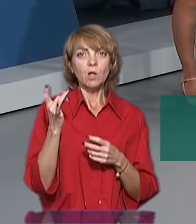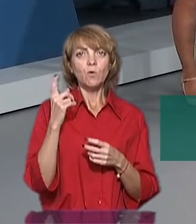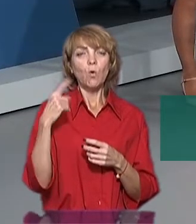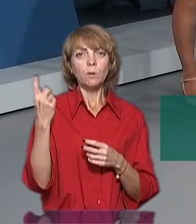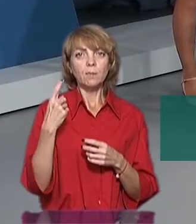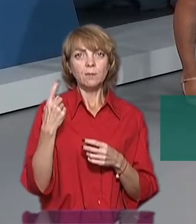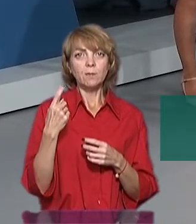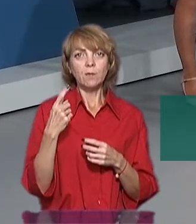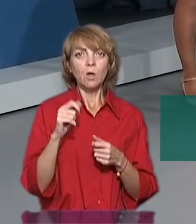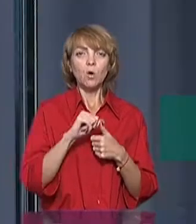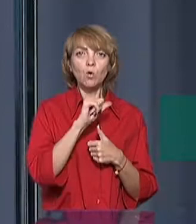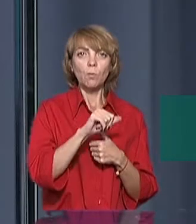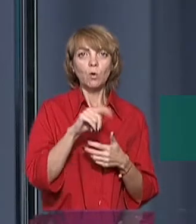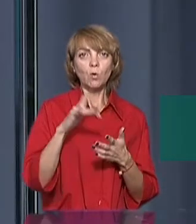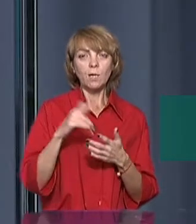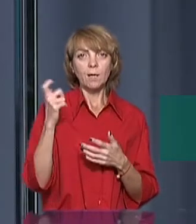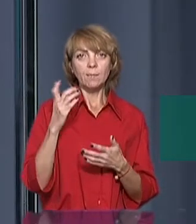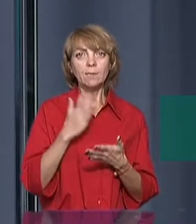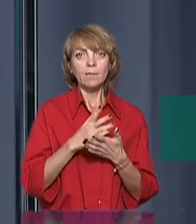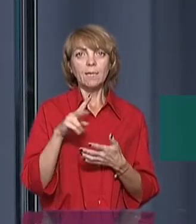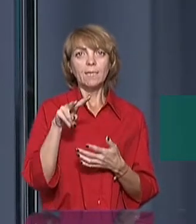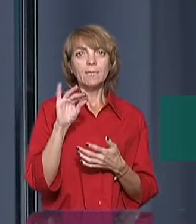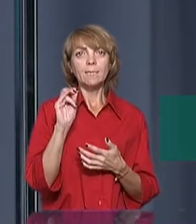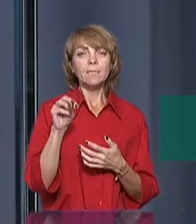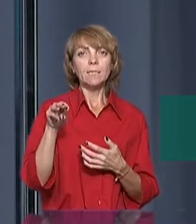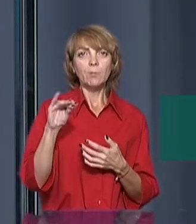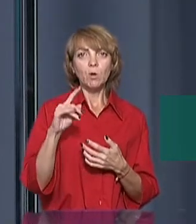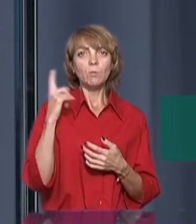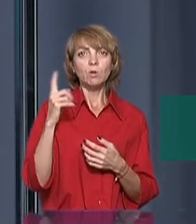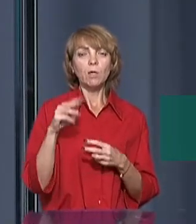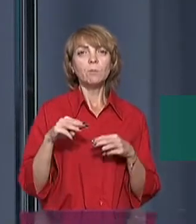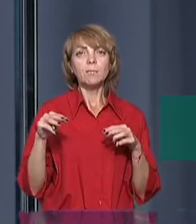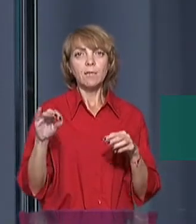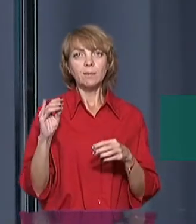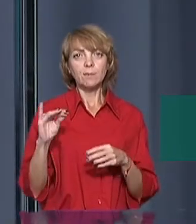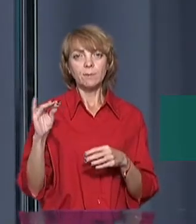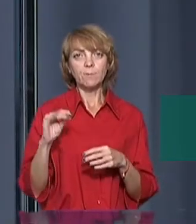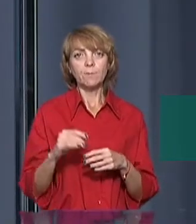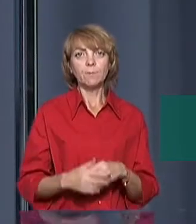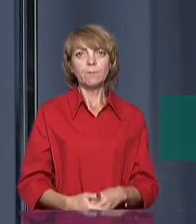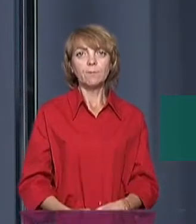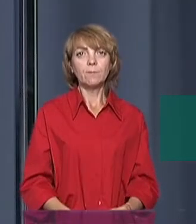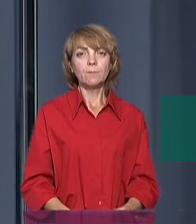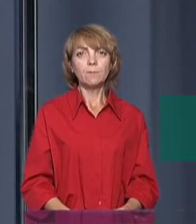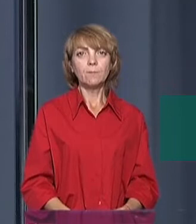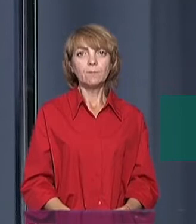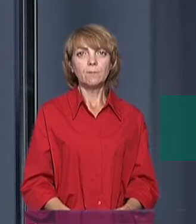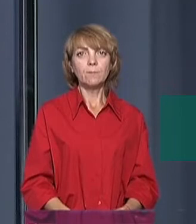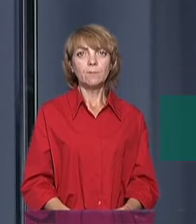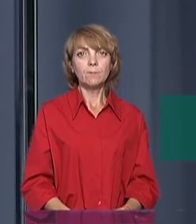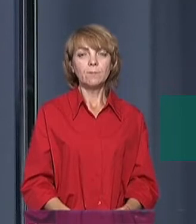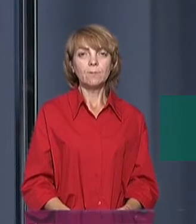області, кроме Города Харкова, є ліцензіатами областної адміністрації. Тобто